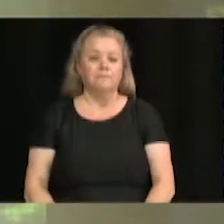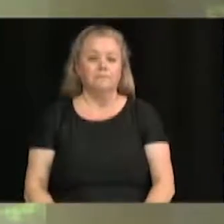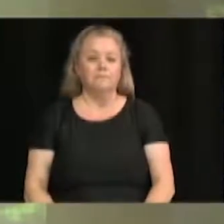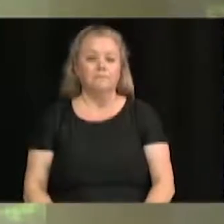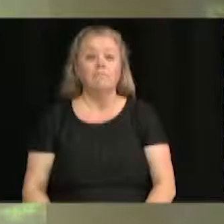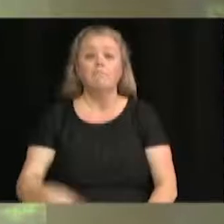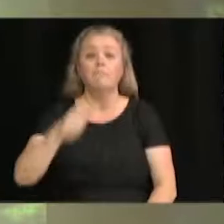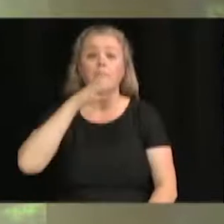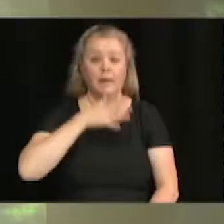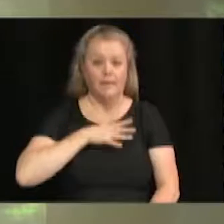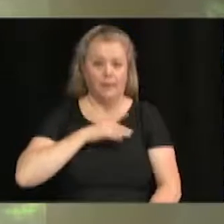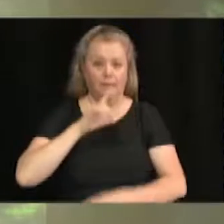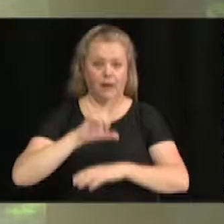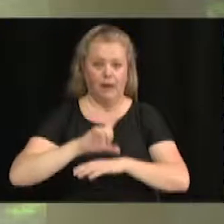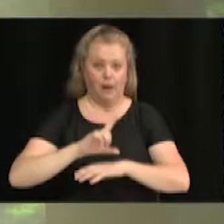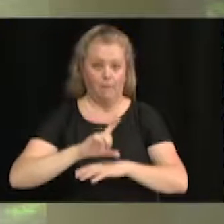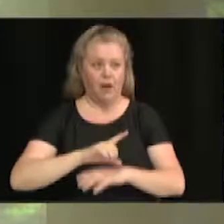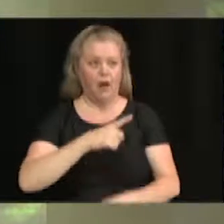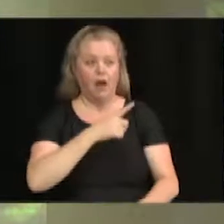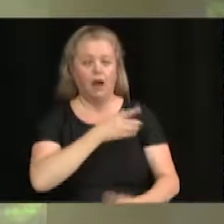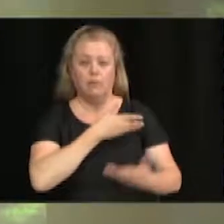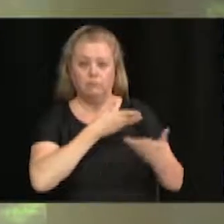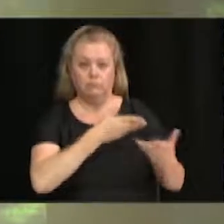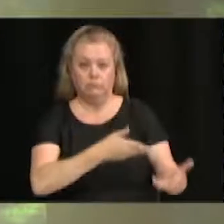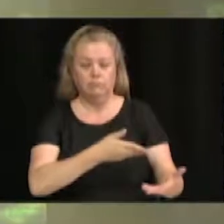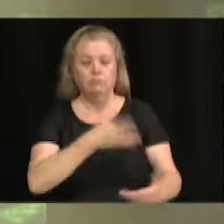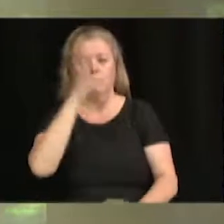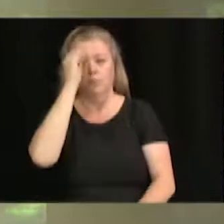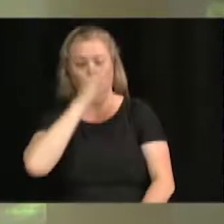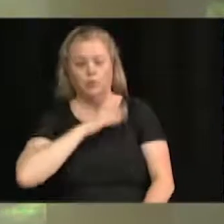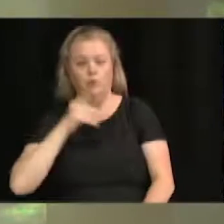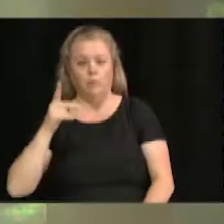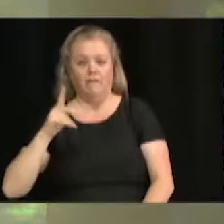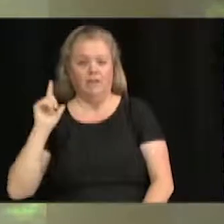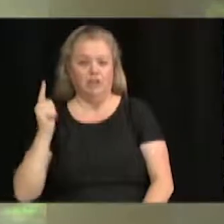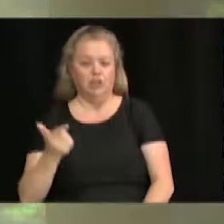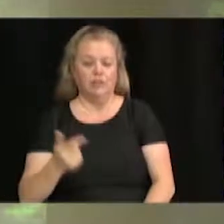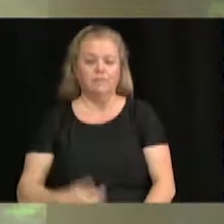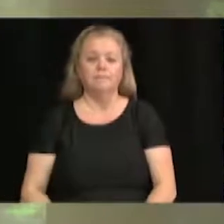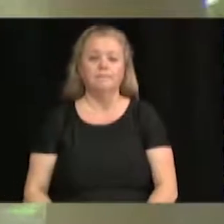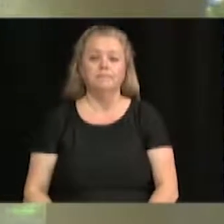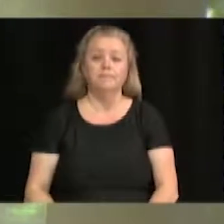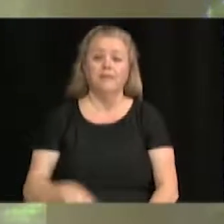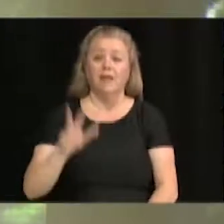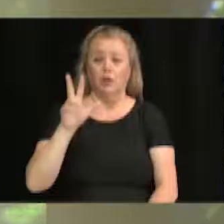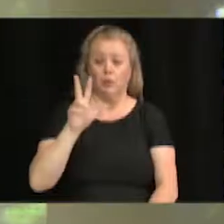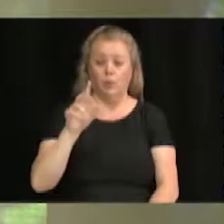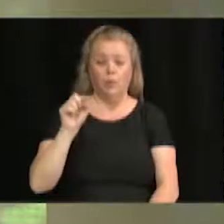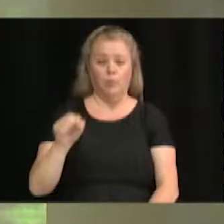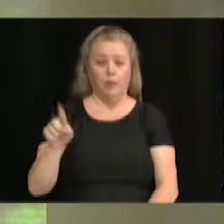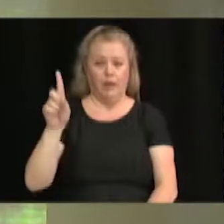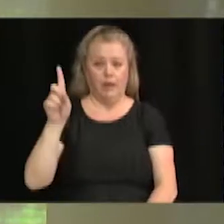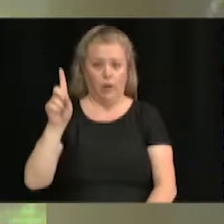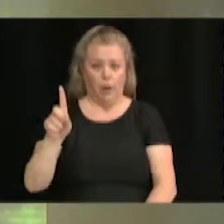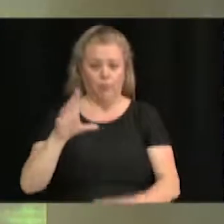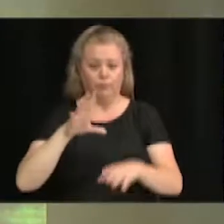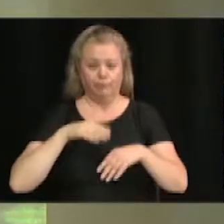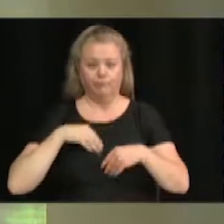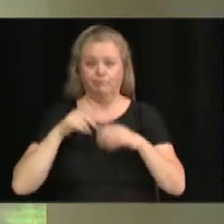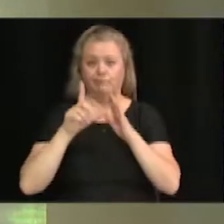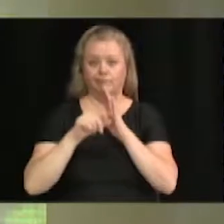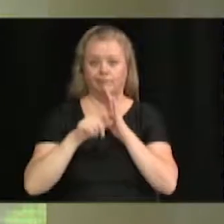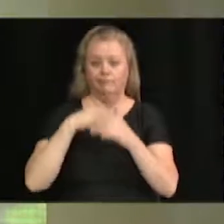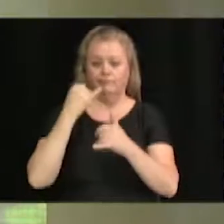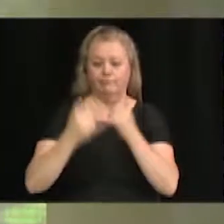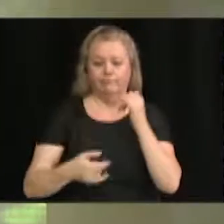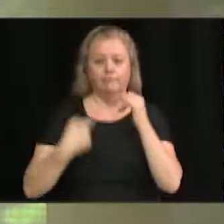Mme Lambert, pour l'adoption de cet ordre du jour, appuyé par M. Provencher. 3.1, approbation du procès-verbal de notre